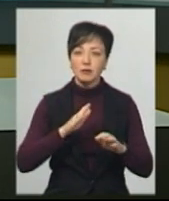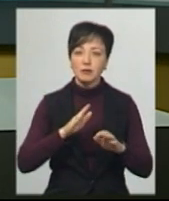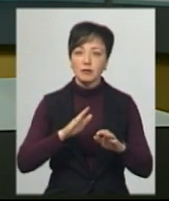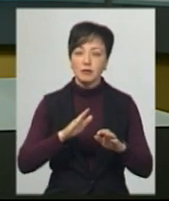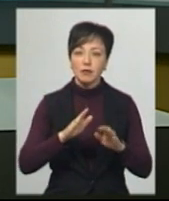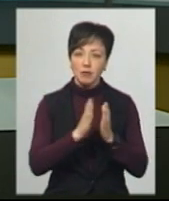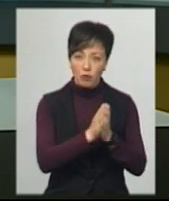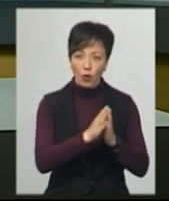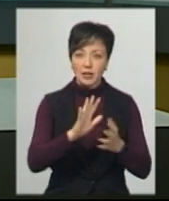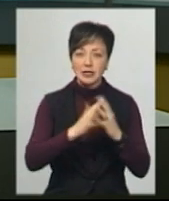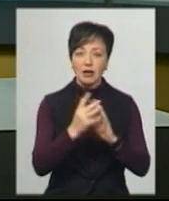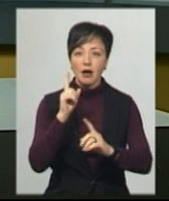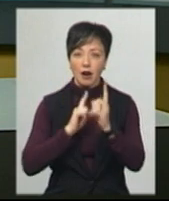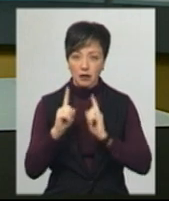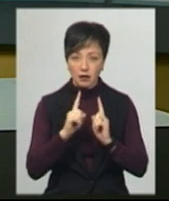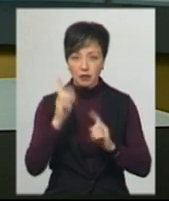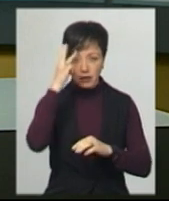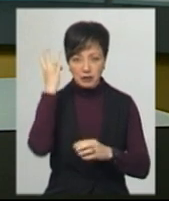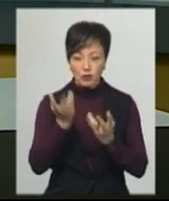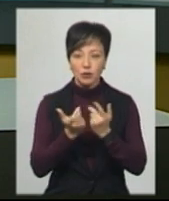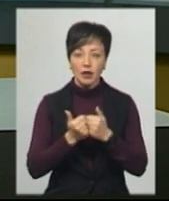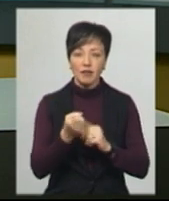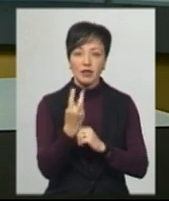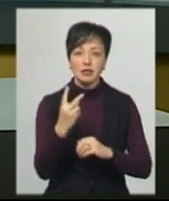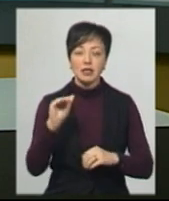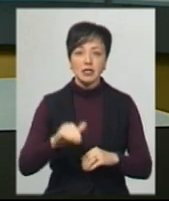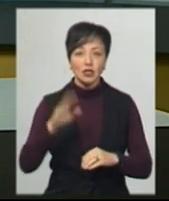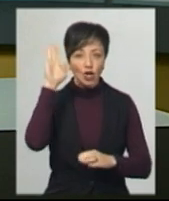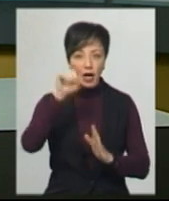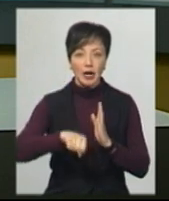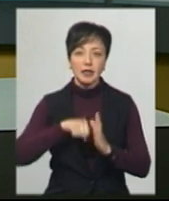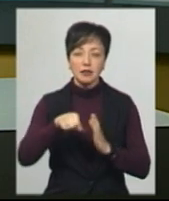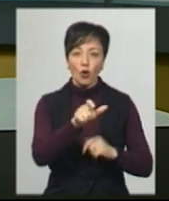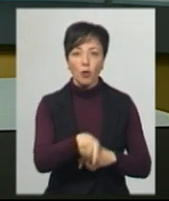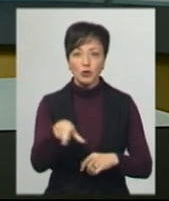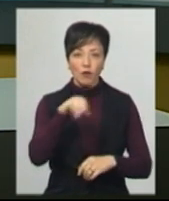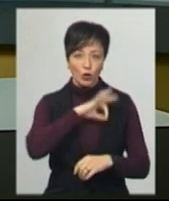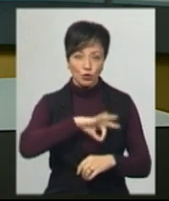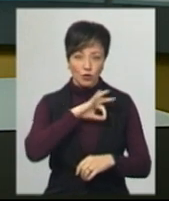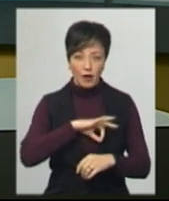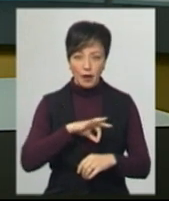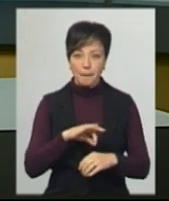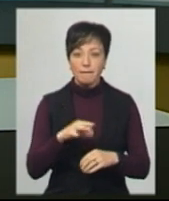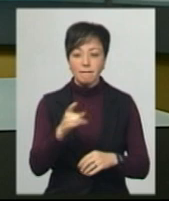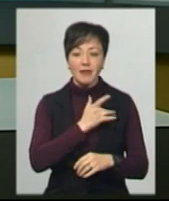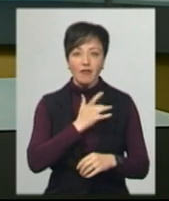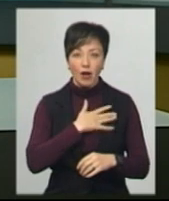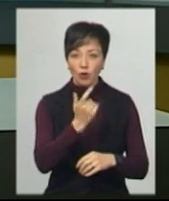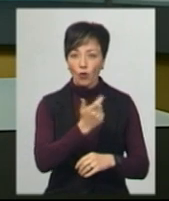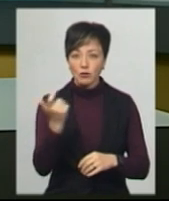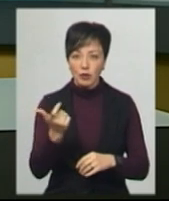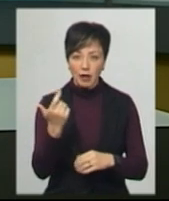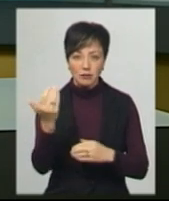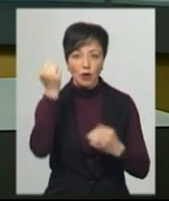ради. Додає, на Хмельниччині нараховується понад 12 тисяч криниць громадського користування. Колодязі приватних господарств